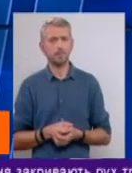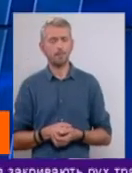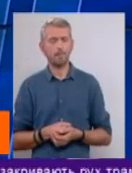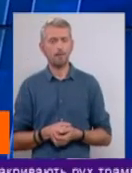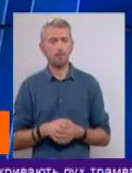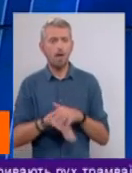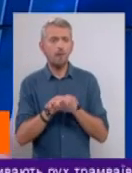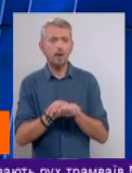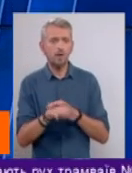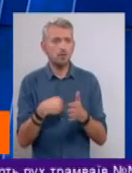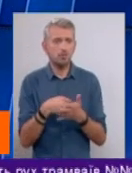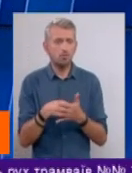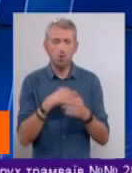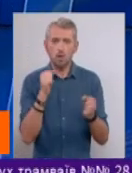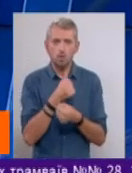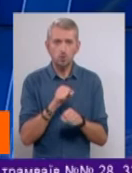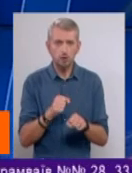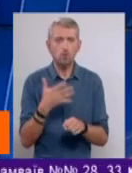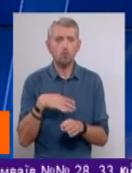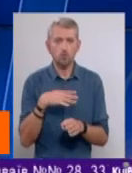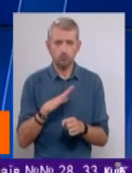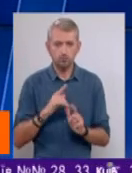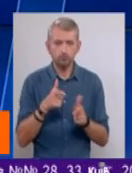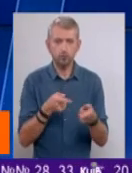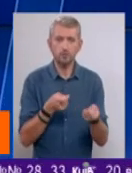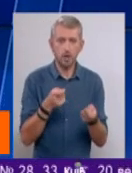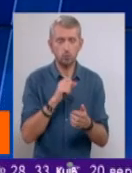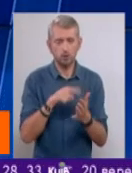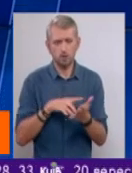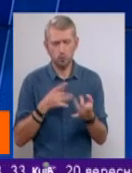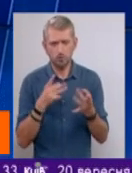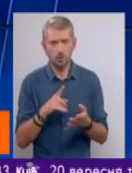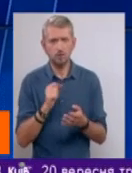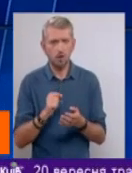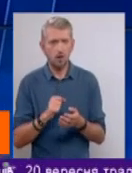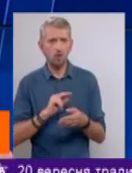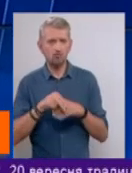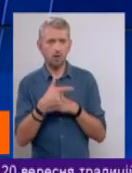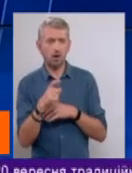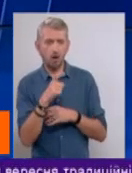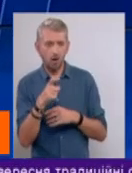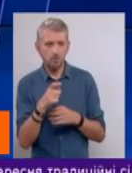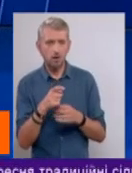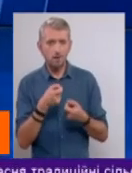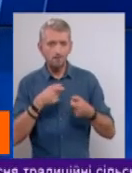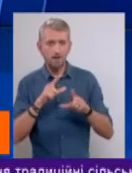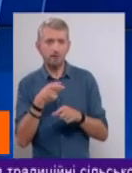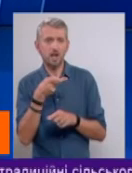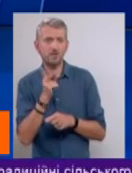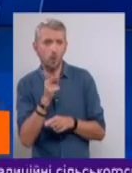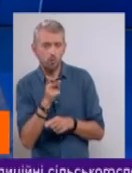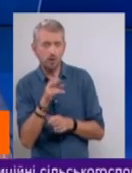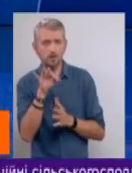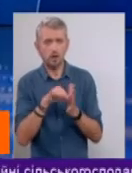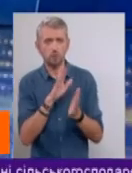Не красти з бюджету неможливо, бо тоді для чого вони йшли владу. І питання було дуже просте. Да, за рахунок газу, зрозуміло, підняв на дві копійки, зразу ВВП виросло.